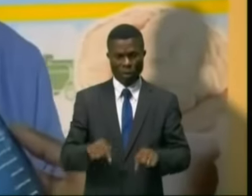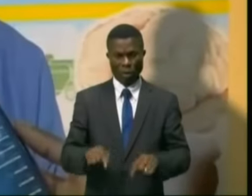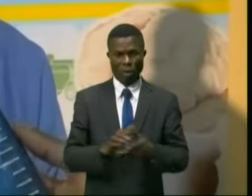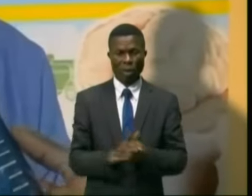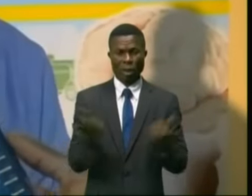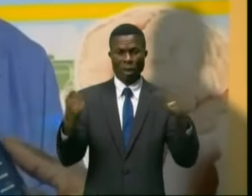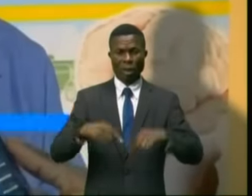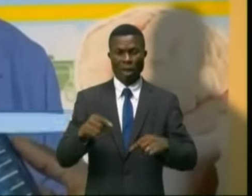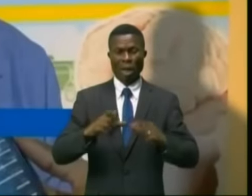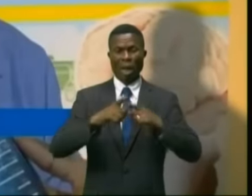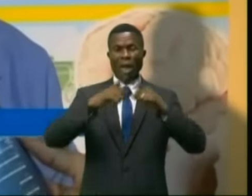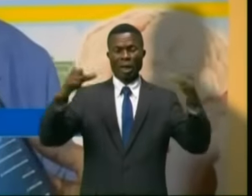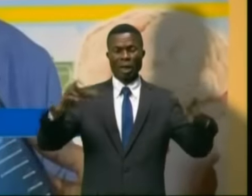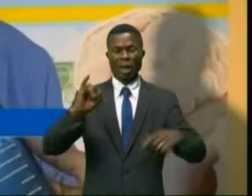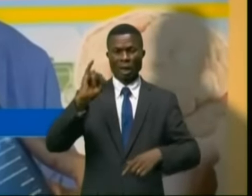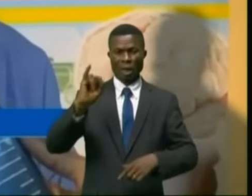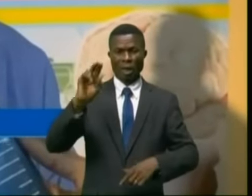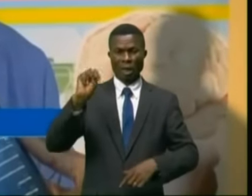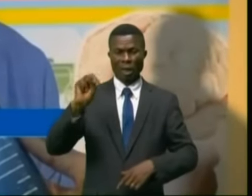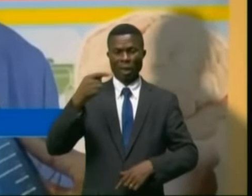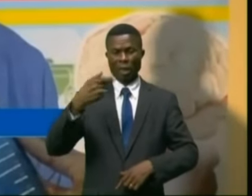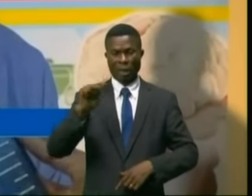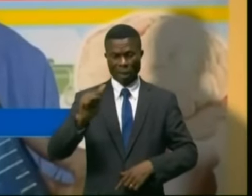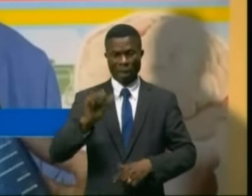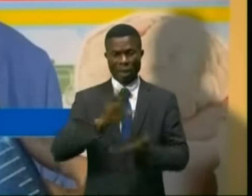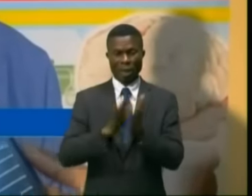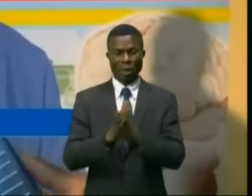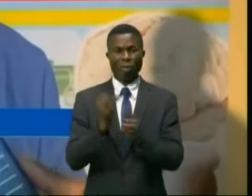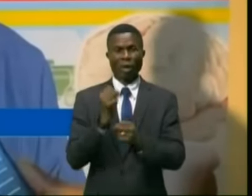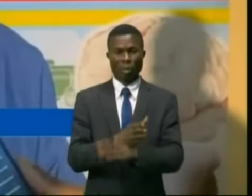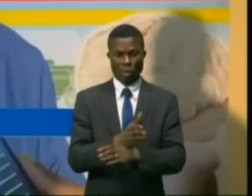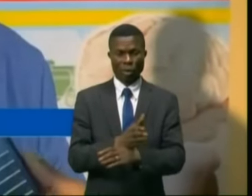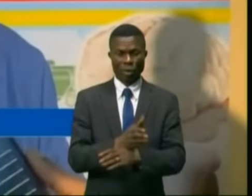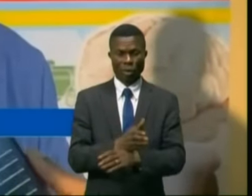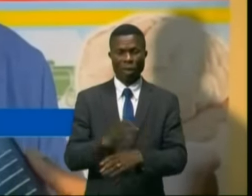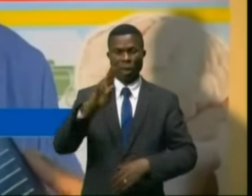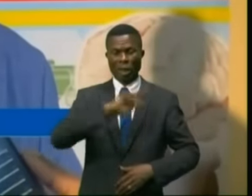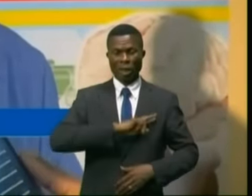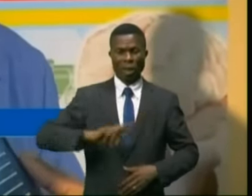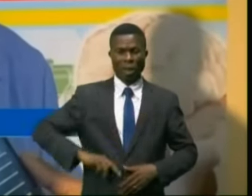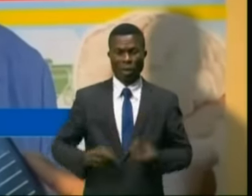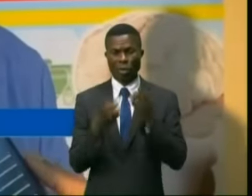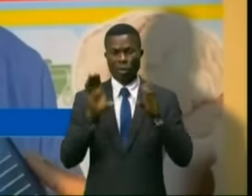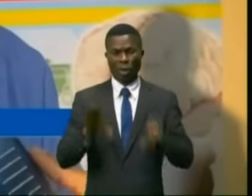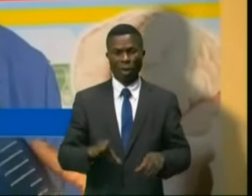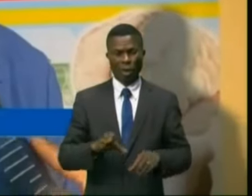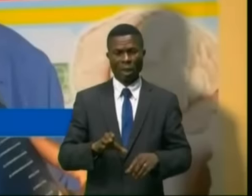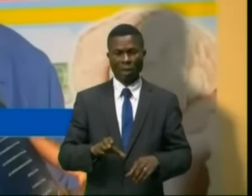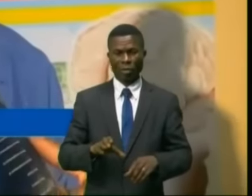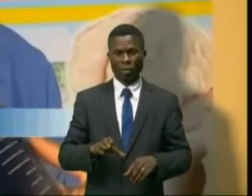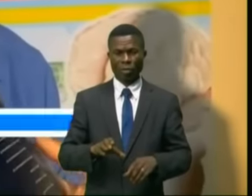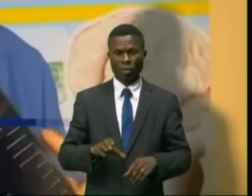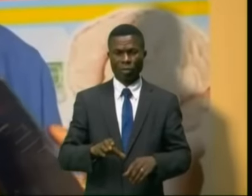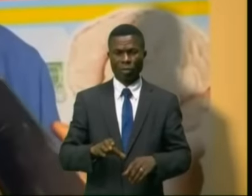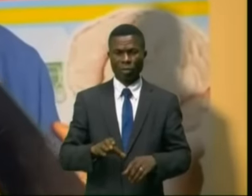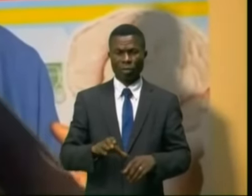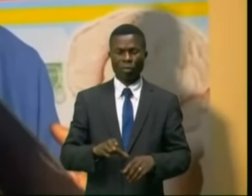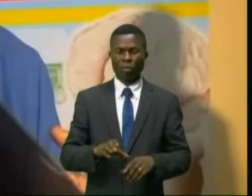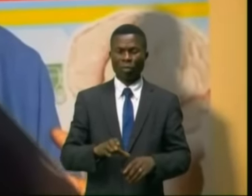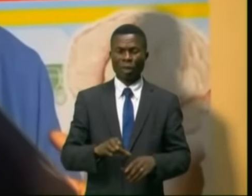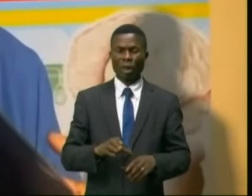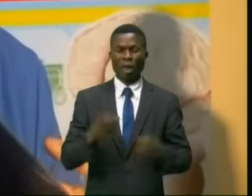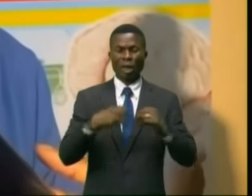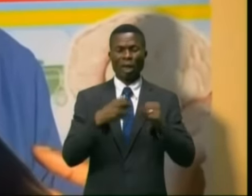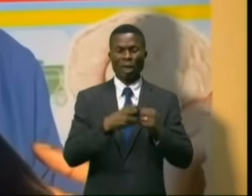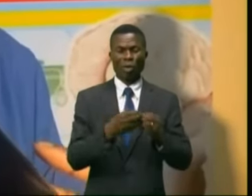le grand inga sera mis en place, la RDC ne peut pas chercher à exporter son